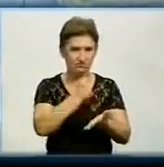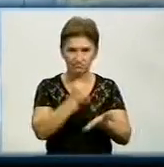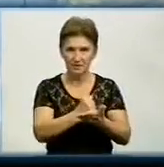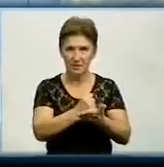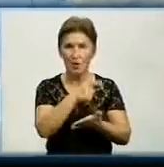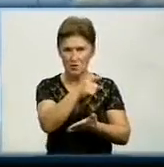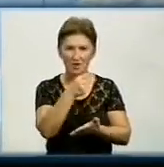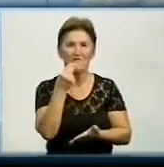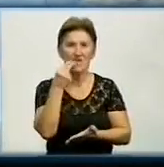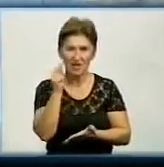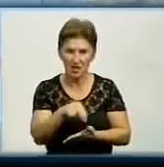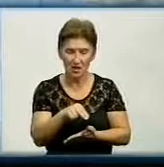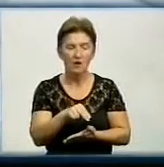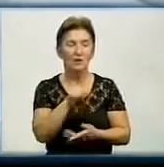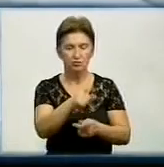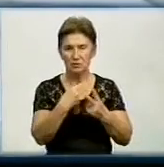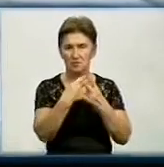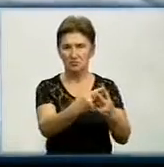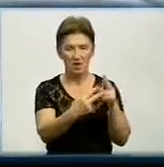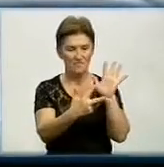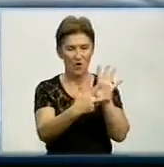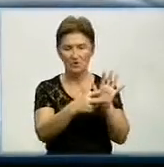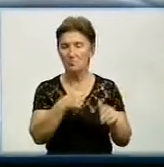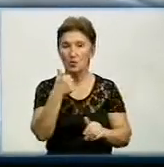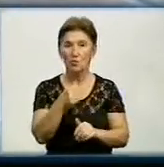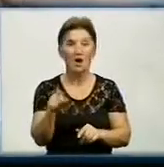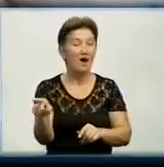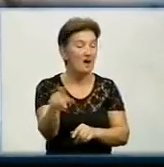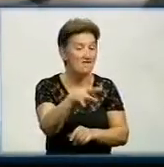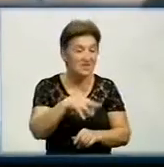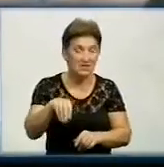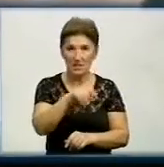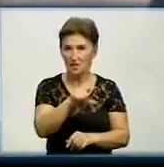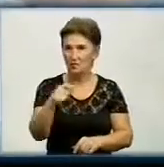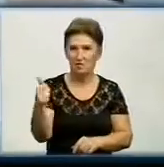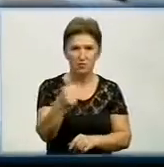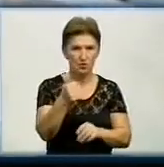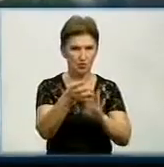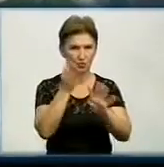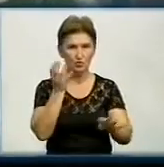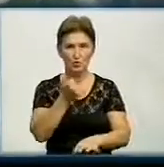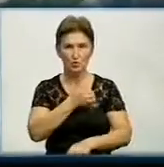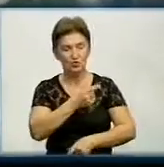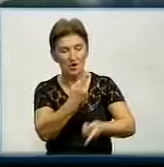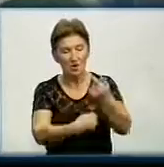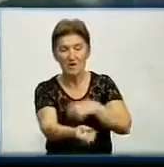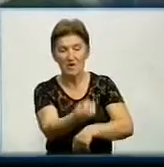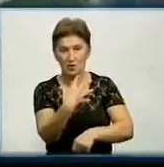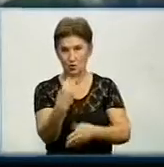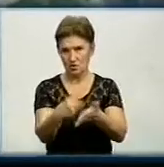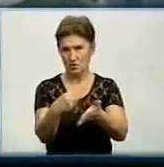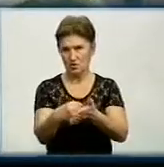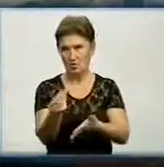Але для потерпілих це не головне. Всі як один, найперше хочуть повернути власні кошти. Віра Шестакова, Роман Сташенко. День за днем.